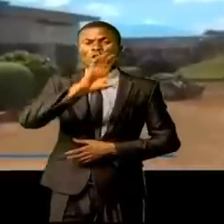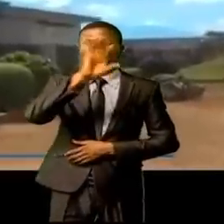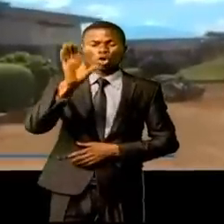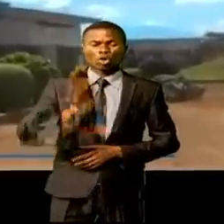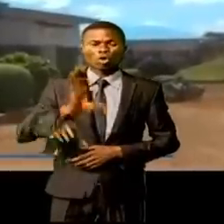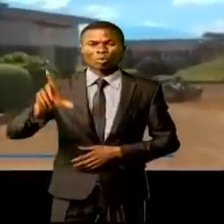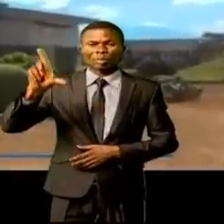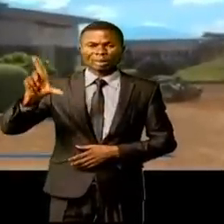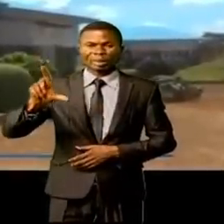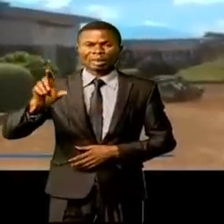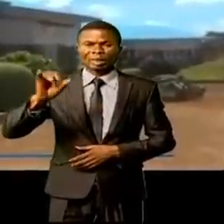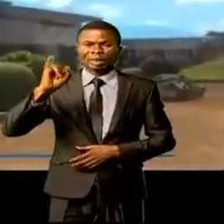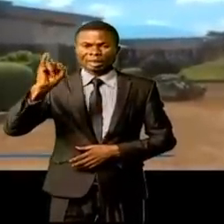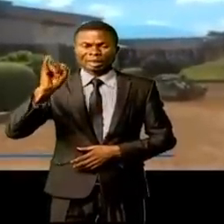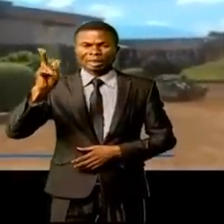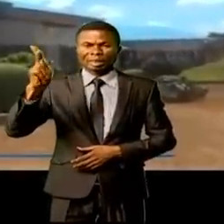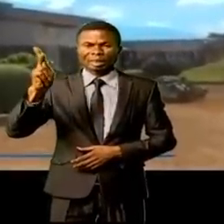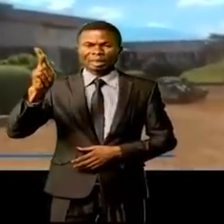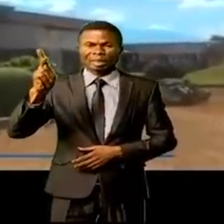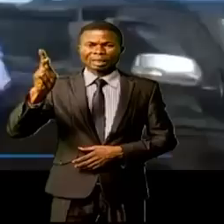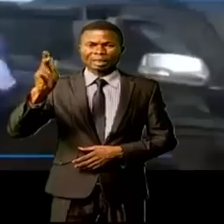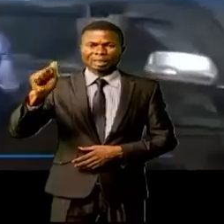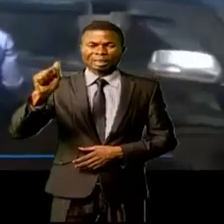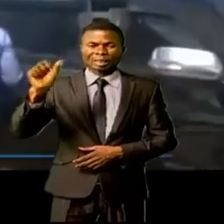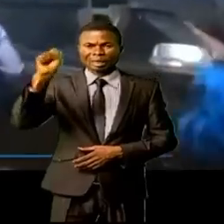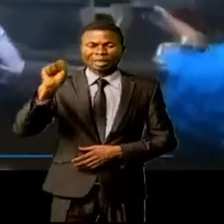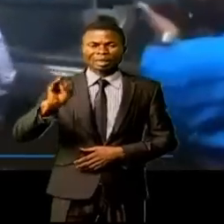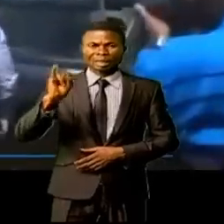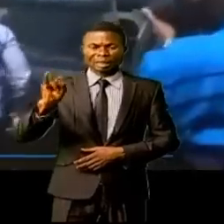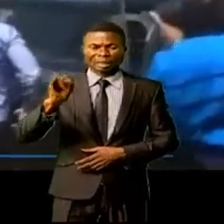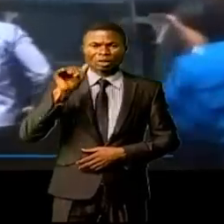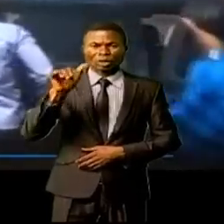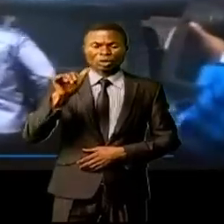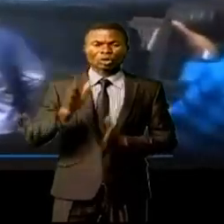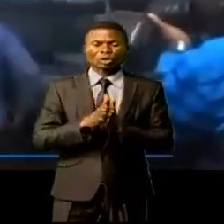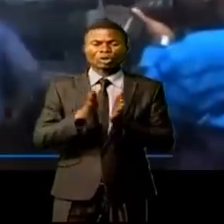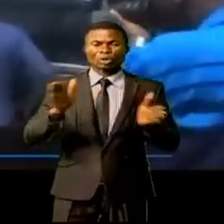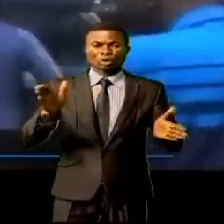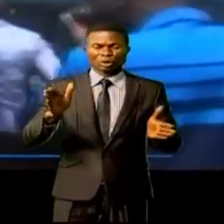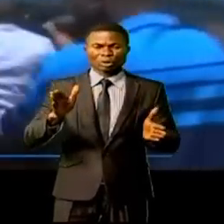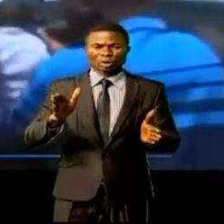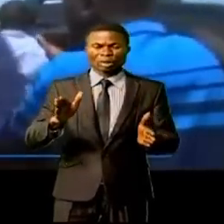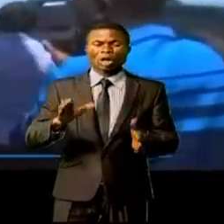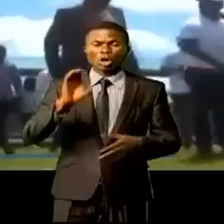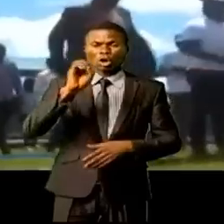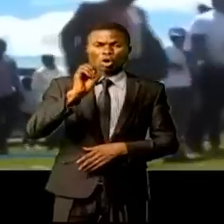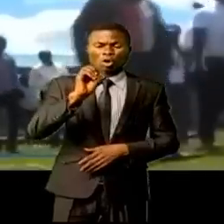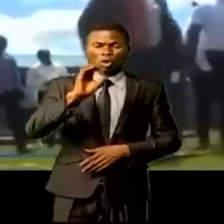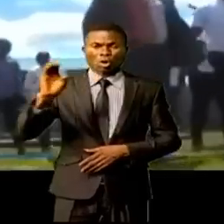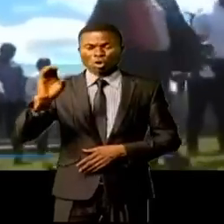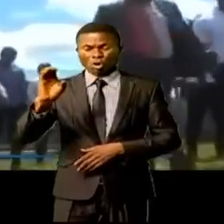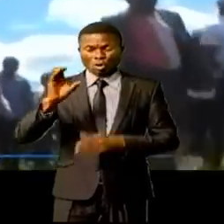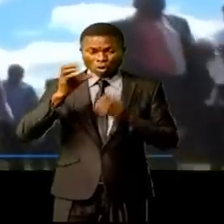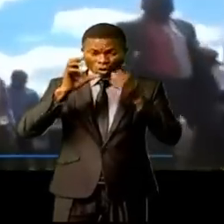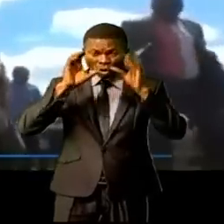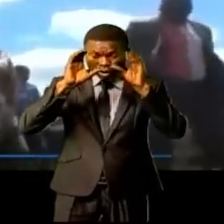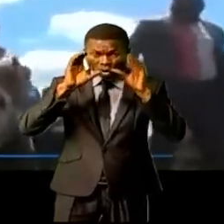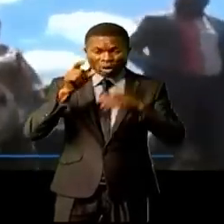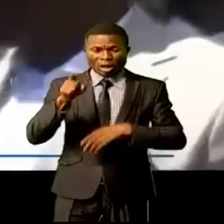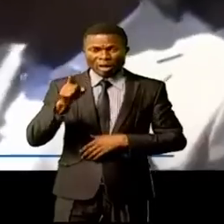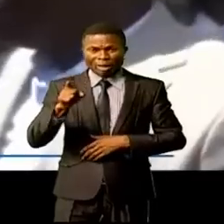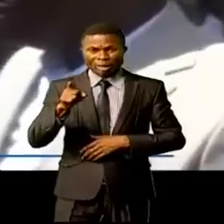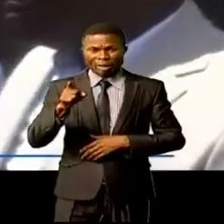de sa mission d'inspection dans la province du Haut-Katanga, le directeur général de l'Office congolais des contrôles, Gabi Lubiba Mampouya,